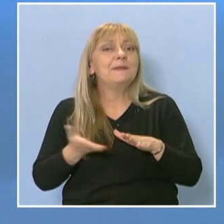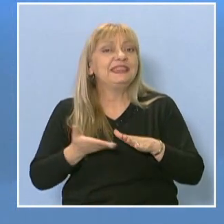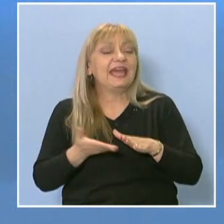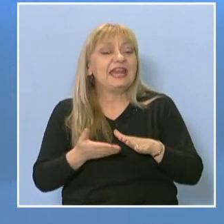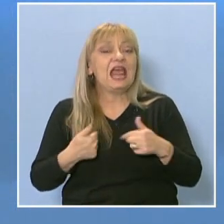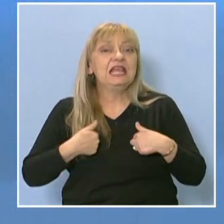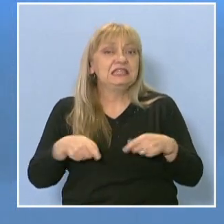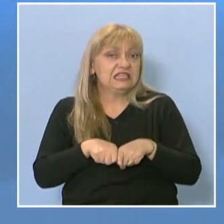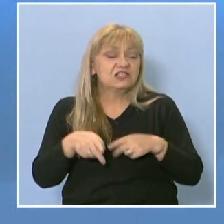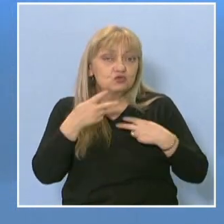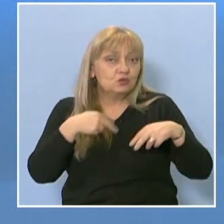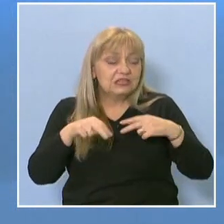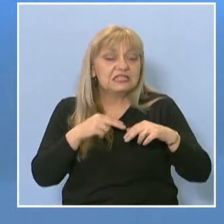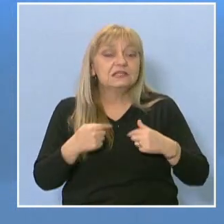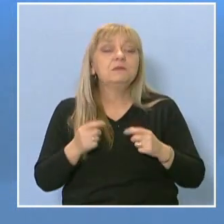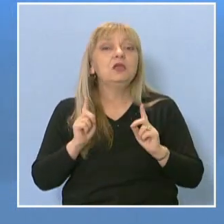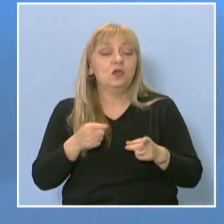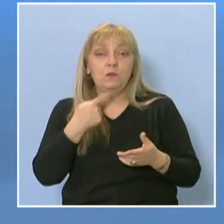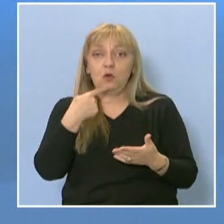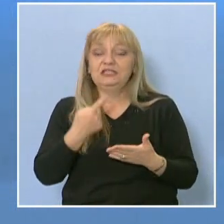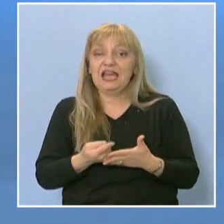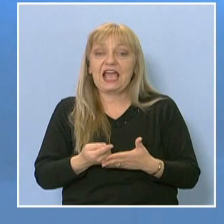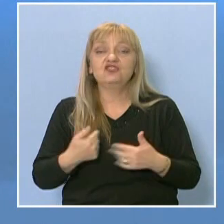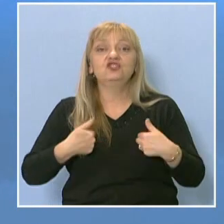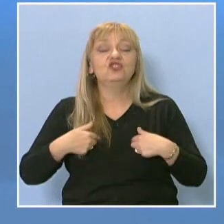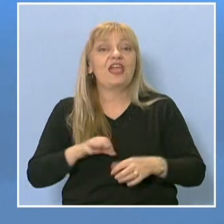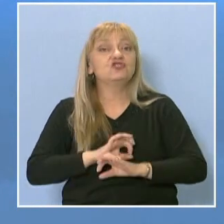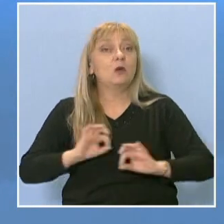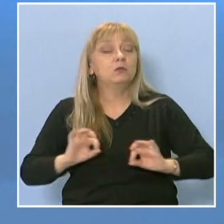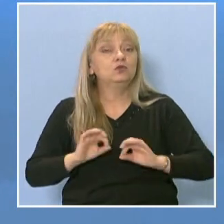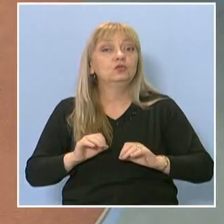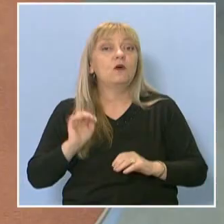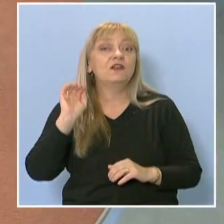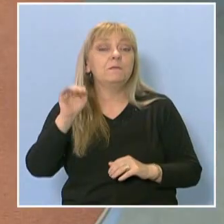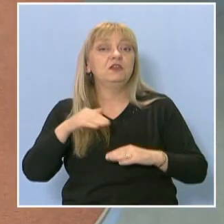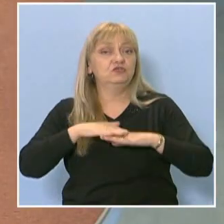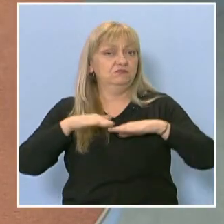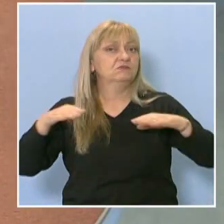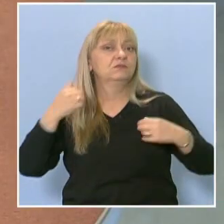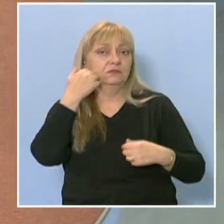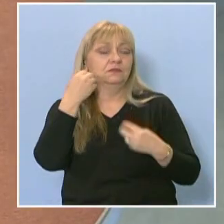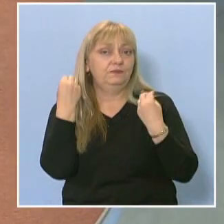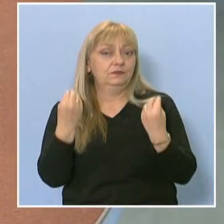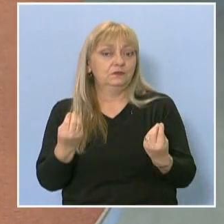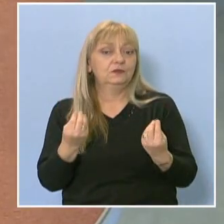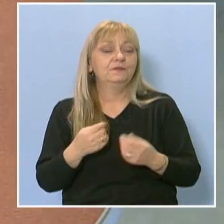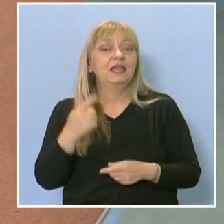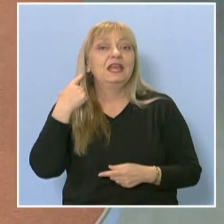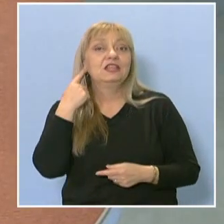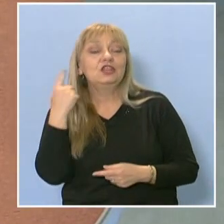търсихме и смея да твърдя, че подготовката ни беше на ниво. Нека да чуем и мнението на